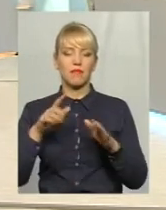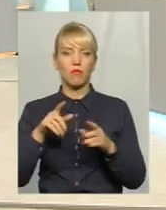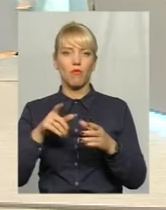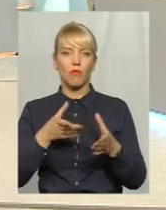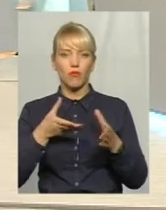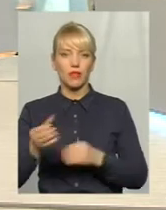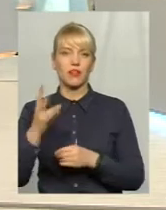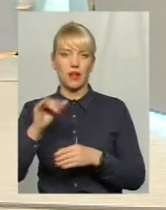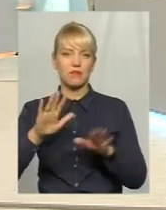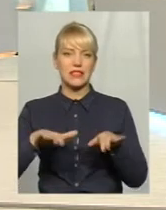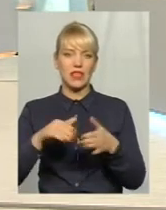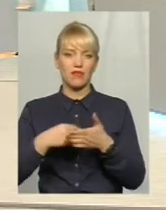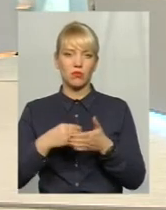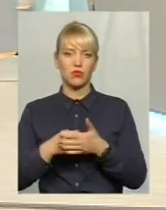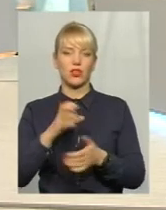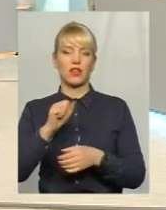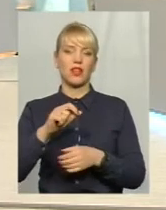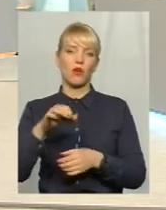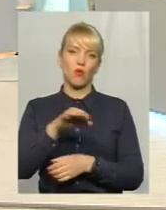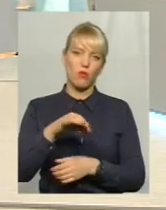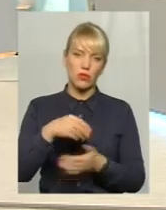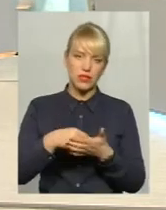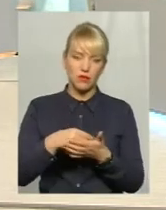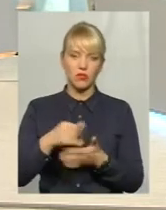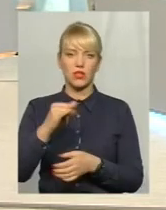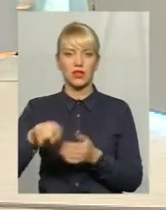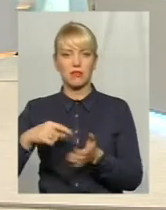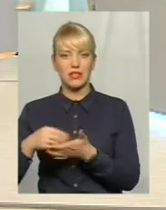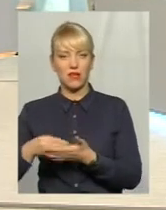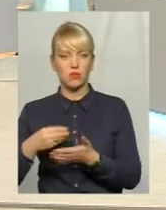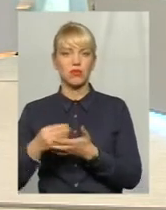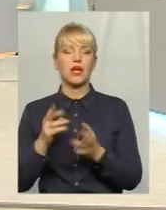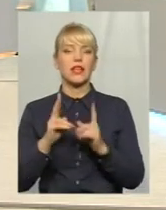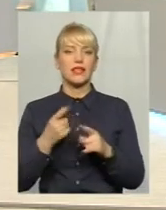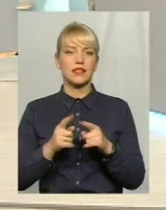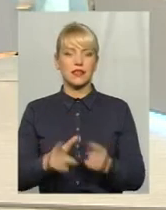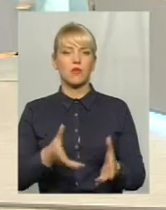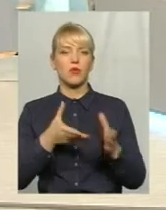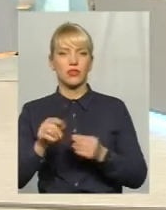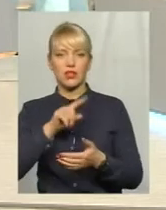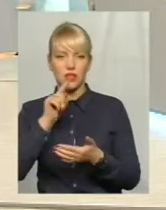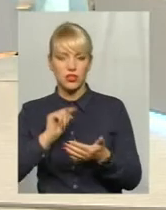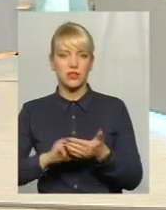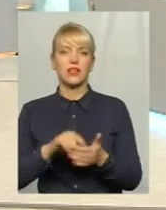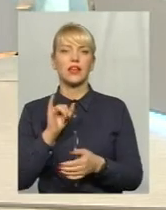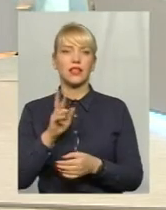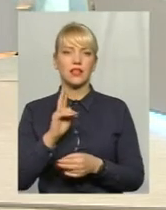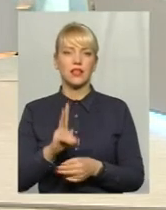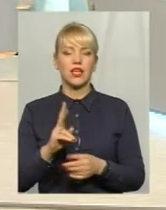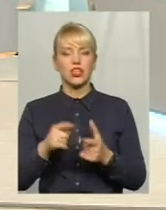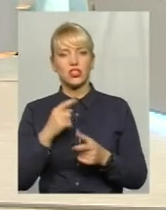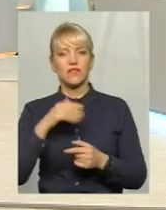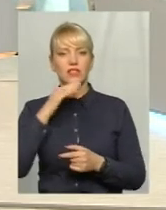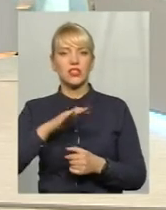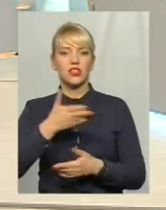Хмельниччини, області і міста зокрема. Так все ж таки, як позначення, позначиться, що чекати, чи вистачить нам